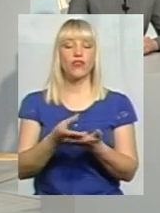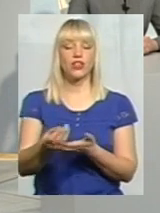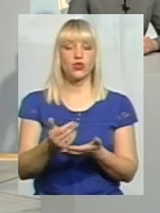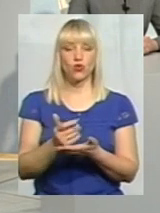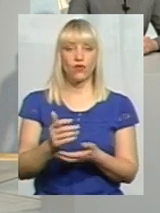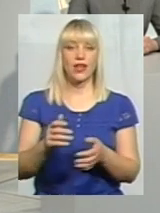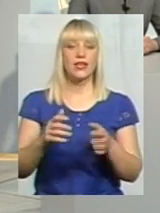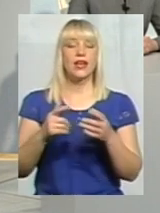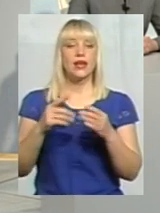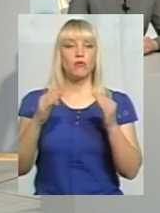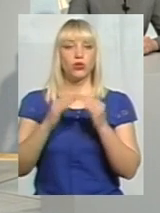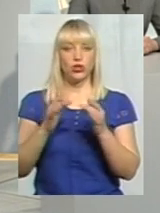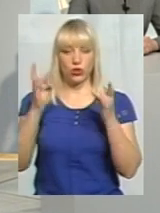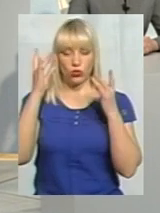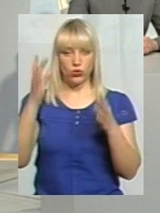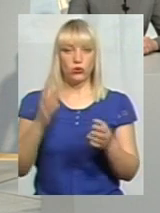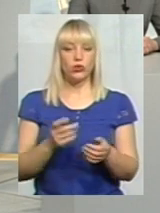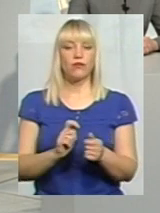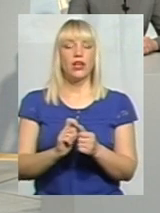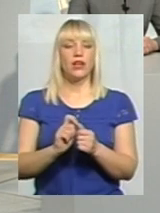за рахунок бюджетів місцевих,